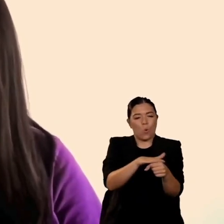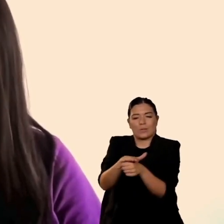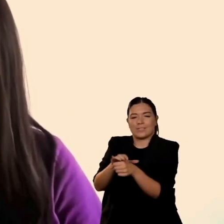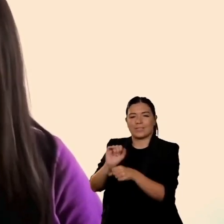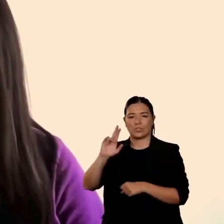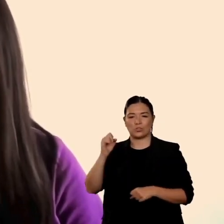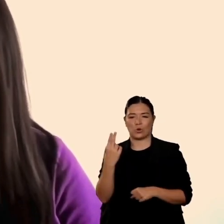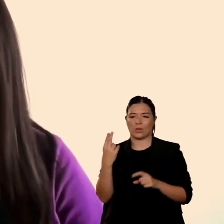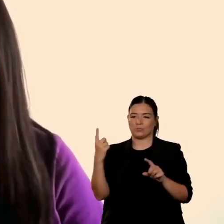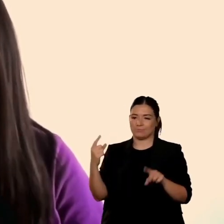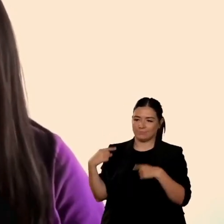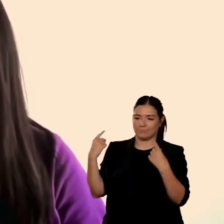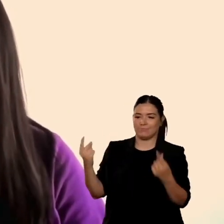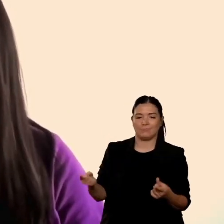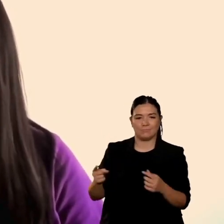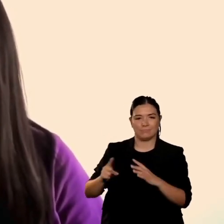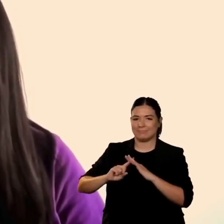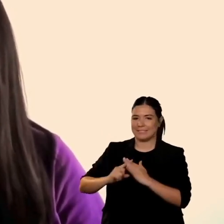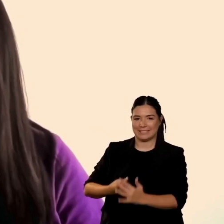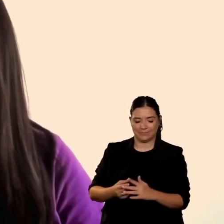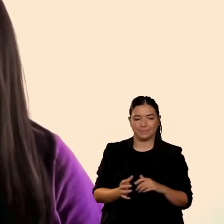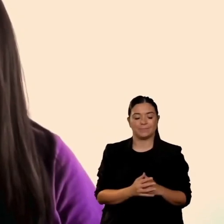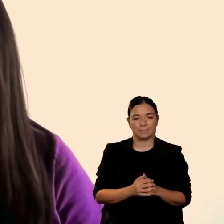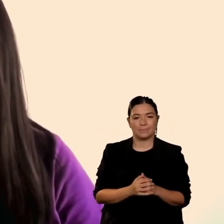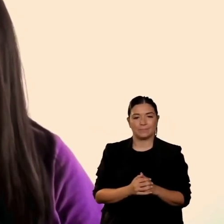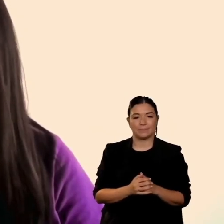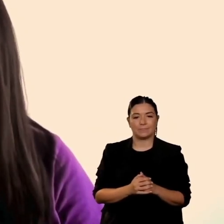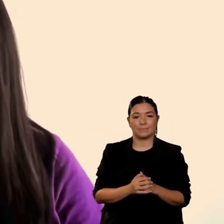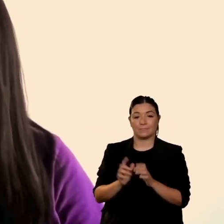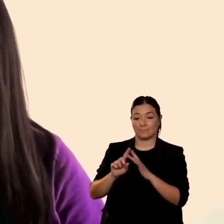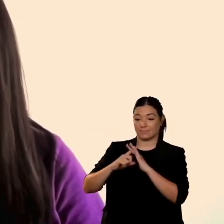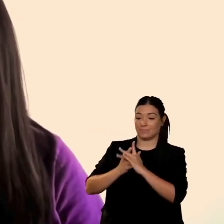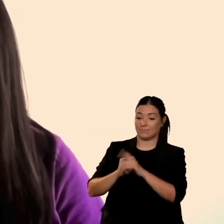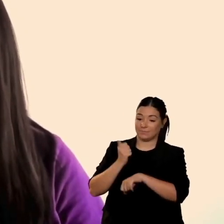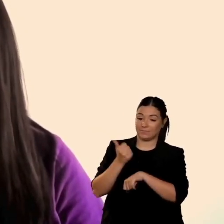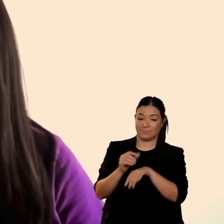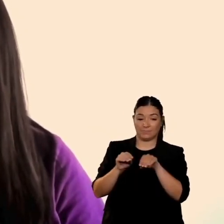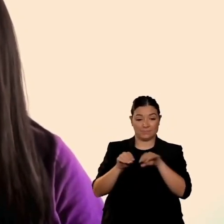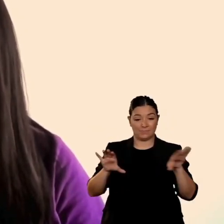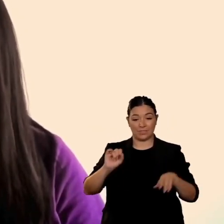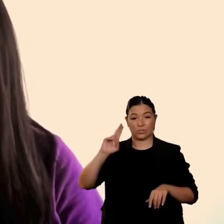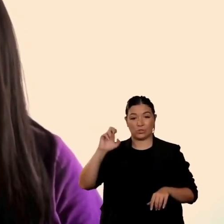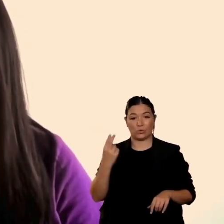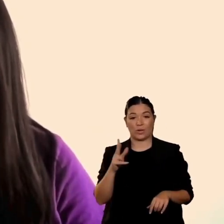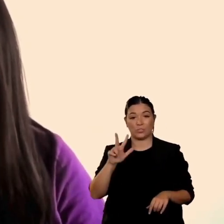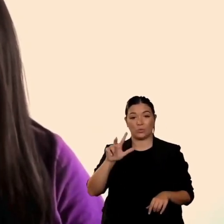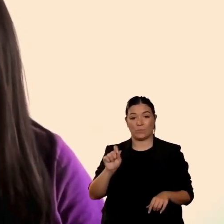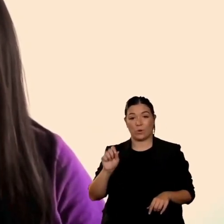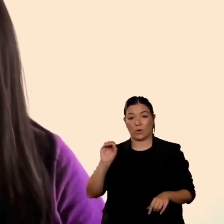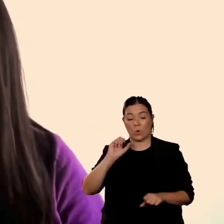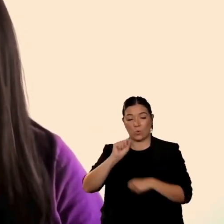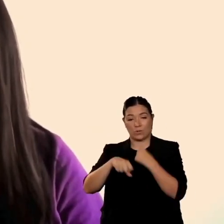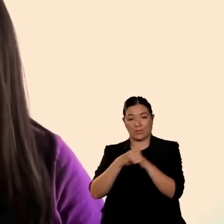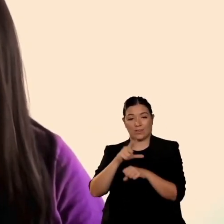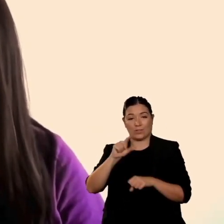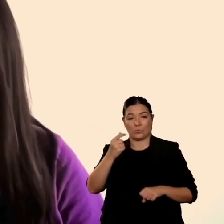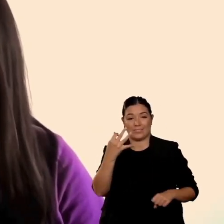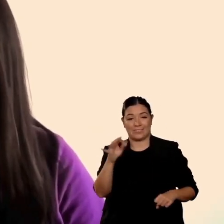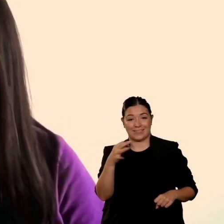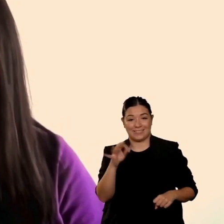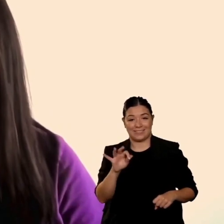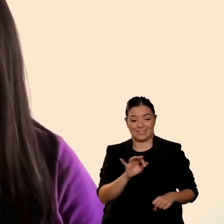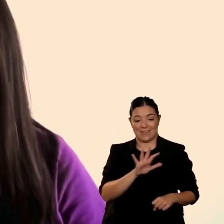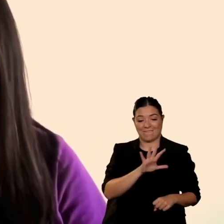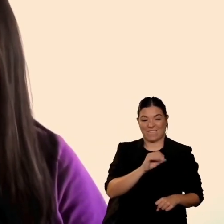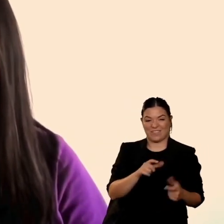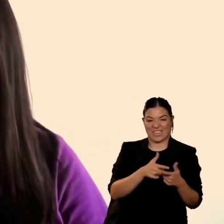lingue e la quantità di lingue in scratch junior anche sta in aumento e adesso è disponibile